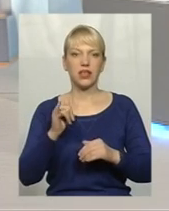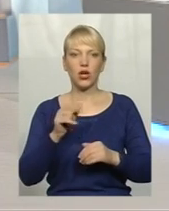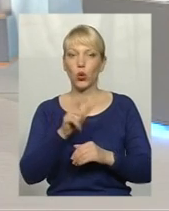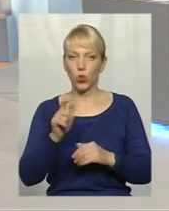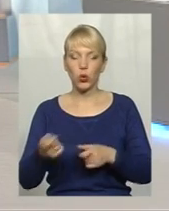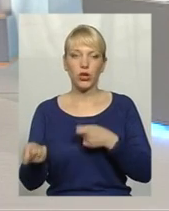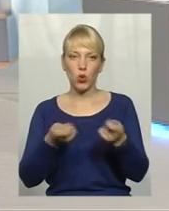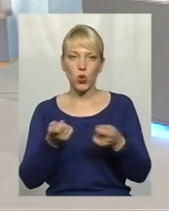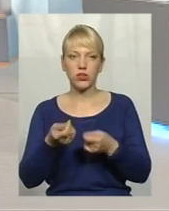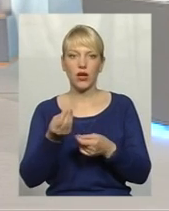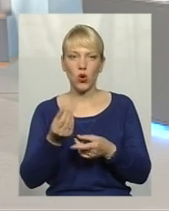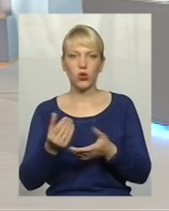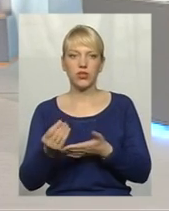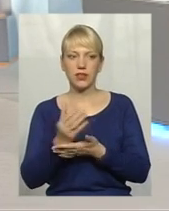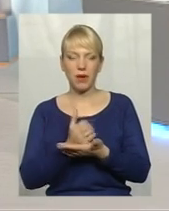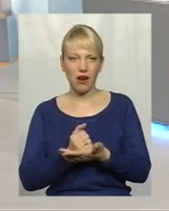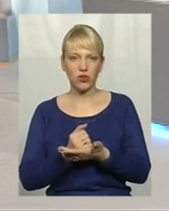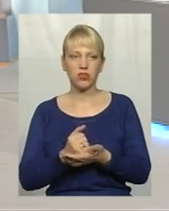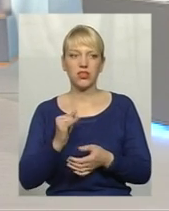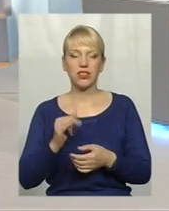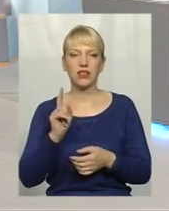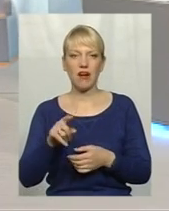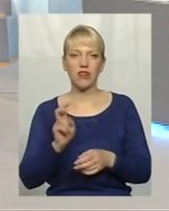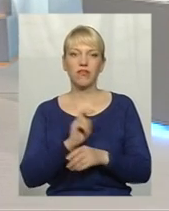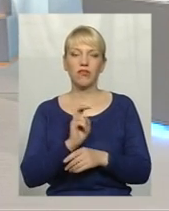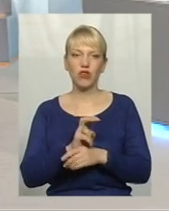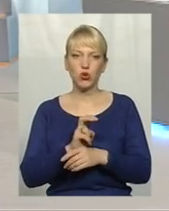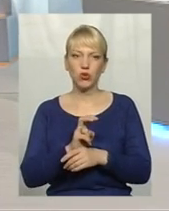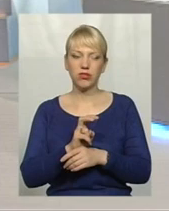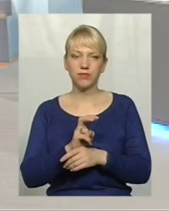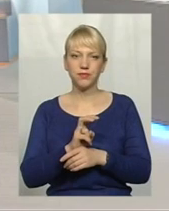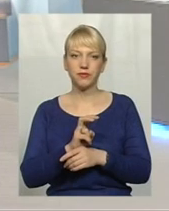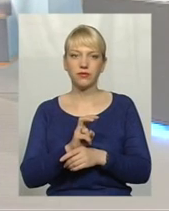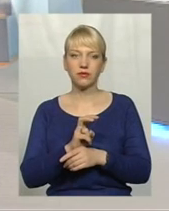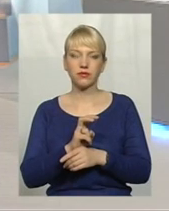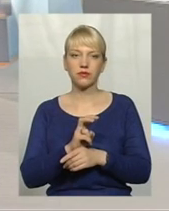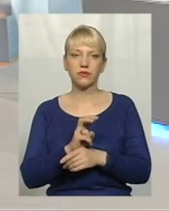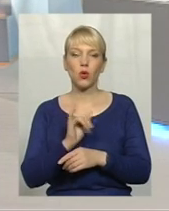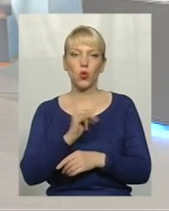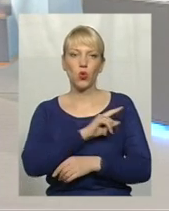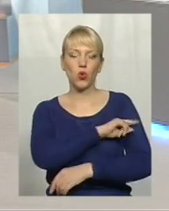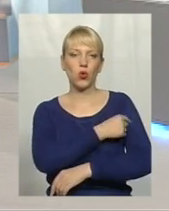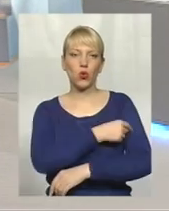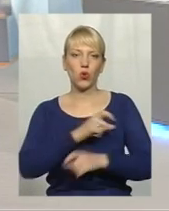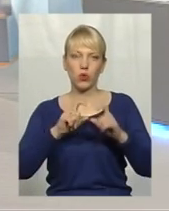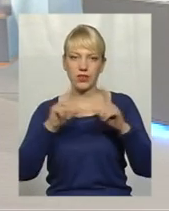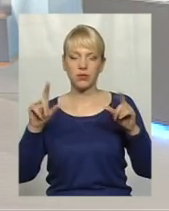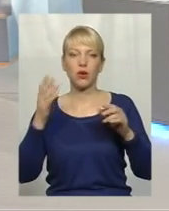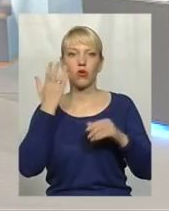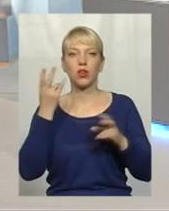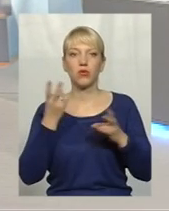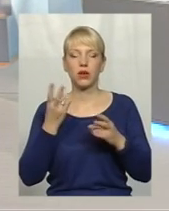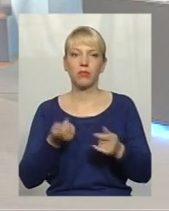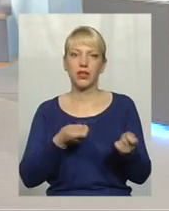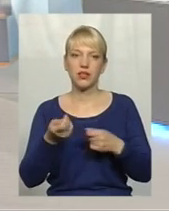носять гроші, збирають, навіть ходять відвідувати в госпіталі, коли потреба принести